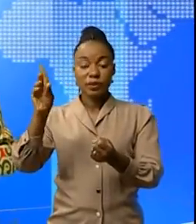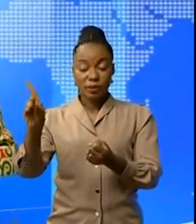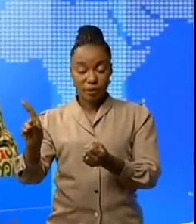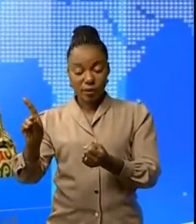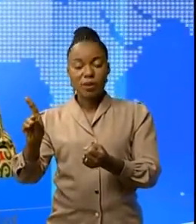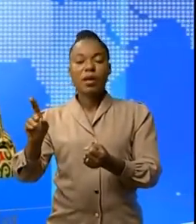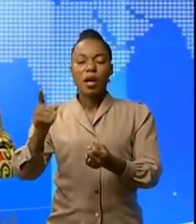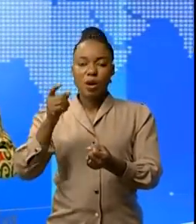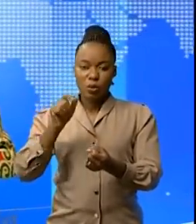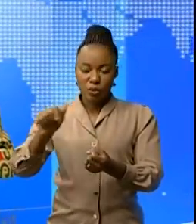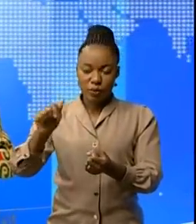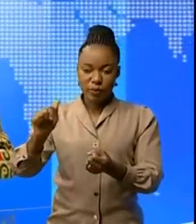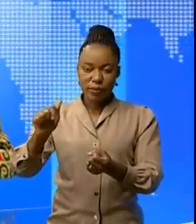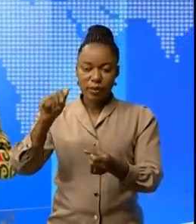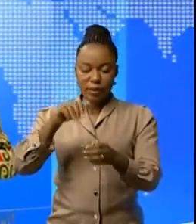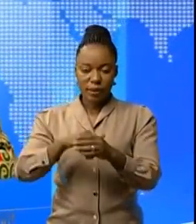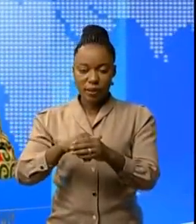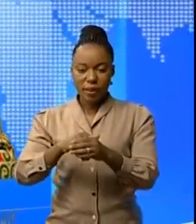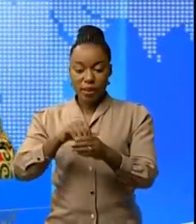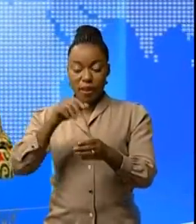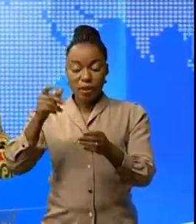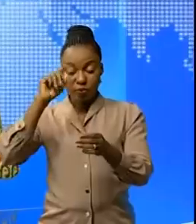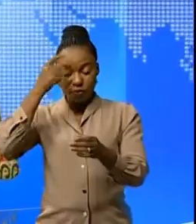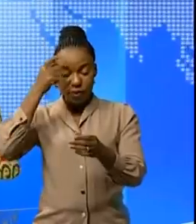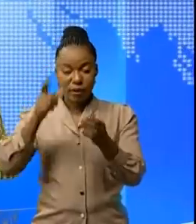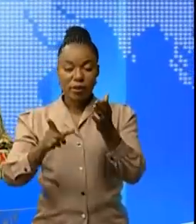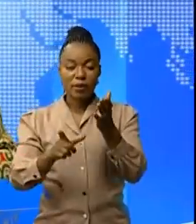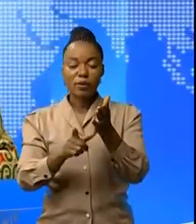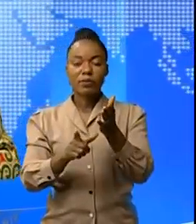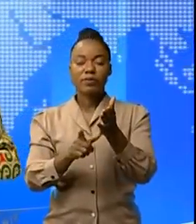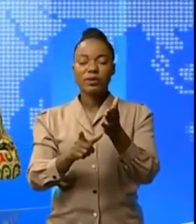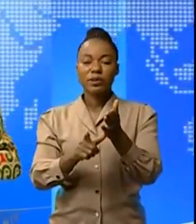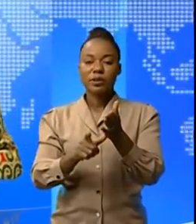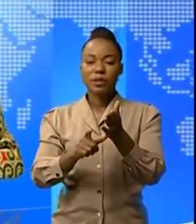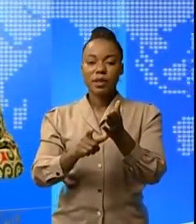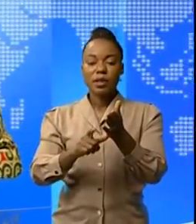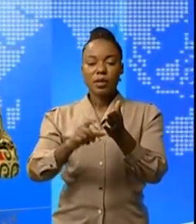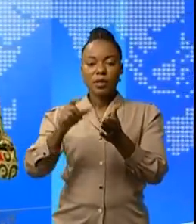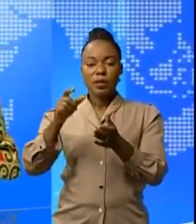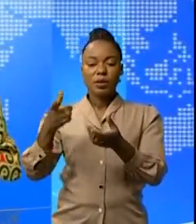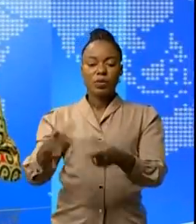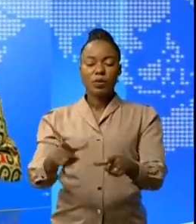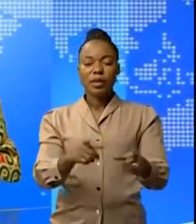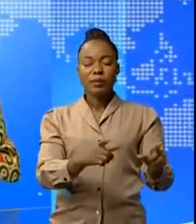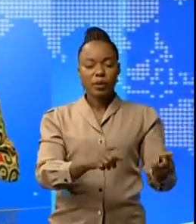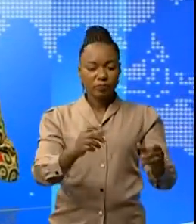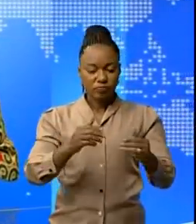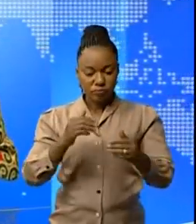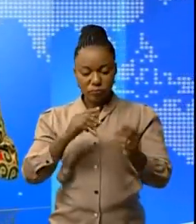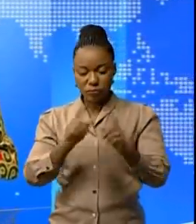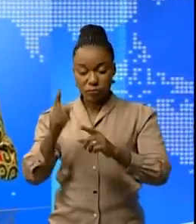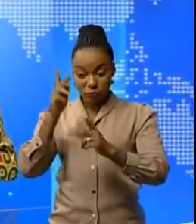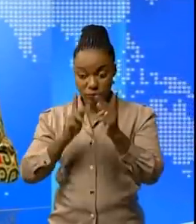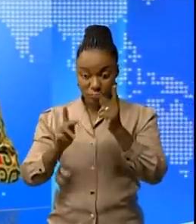intérim de l'Oualaba Fifi Masuka ont inspecté l'évolution de travaux de construction urbaine de Colusie.